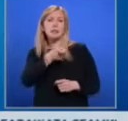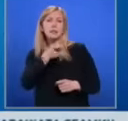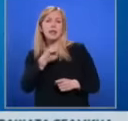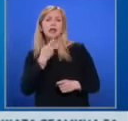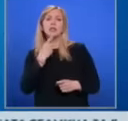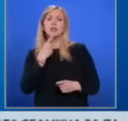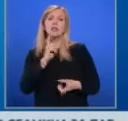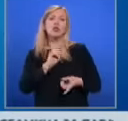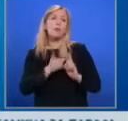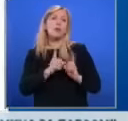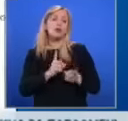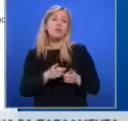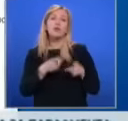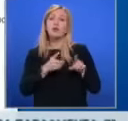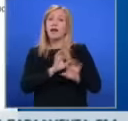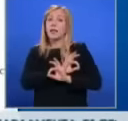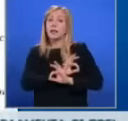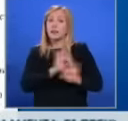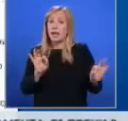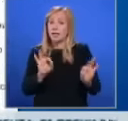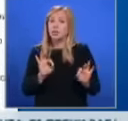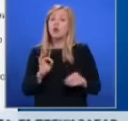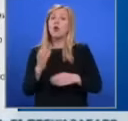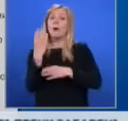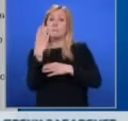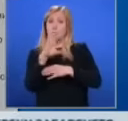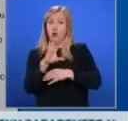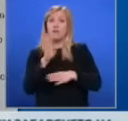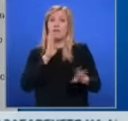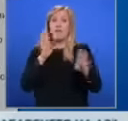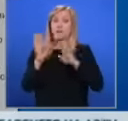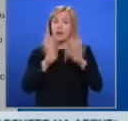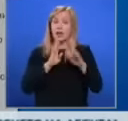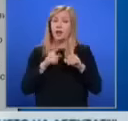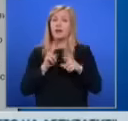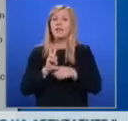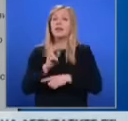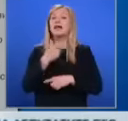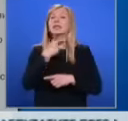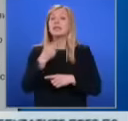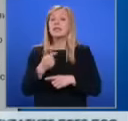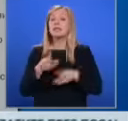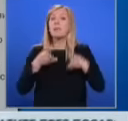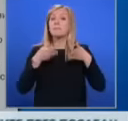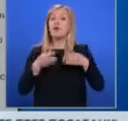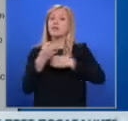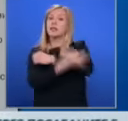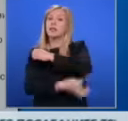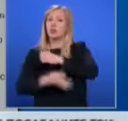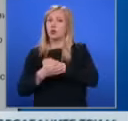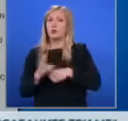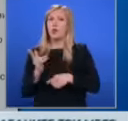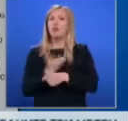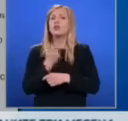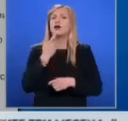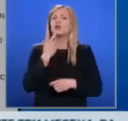случая става ясно от фейсбук пост, подписан от името на ученици 12 клас профил История. 18-годишното момче не за